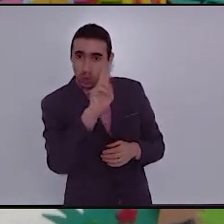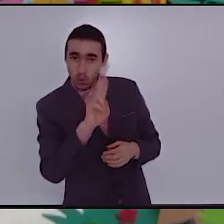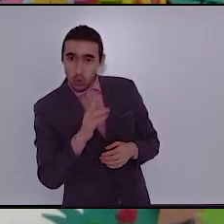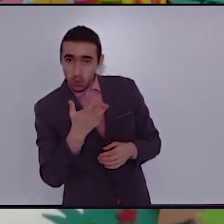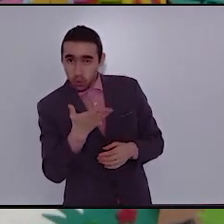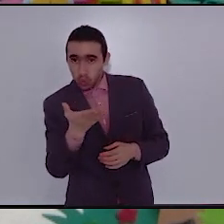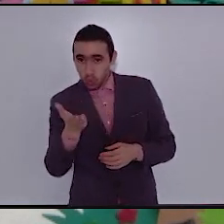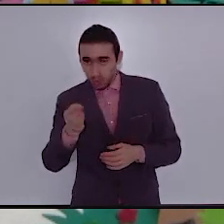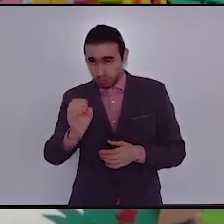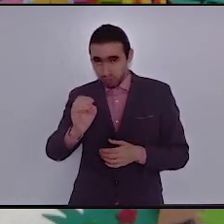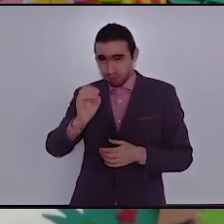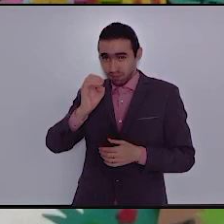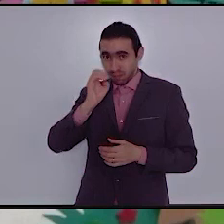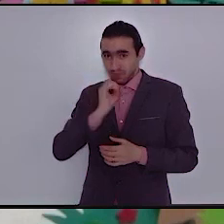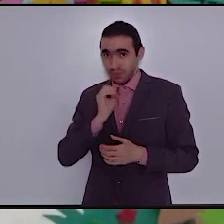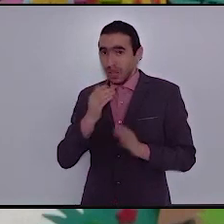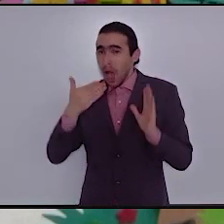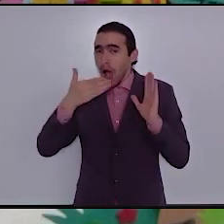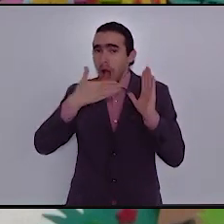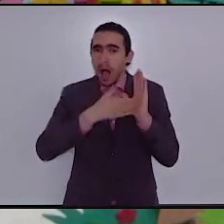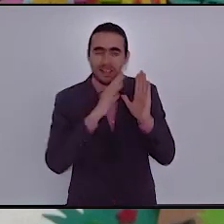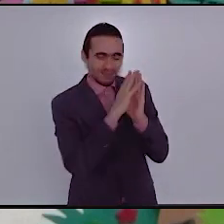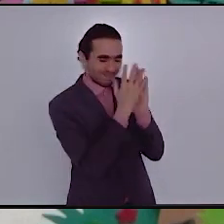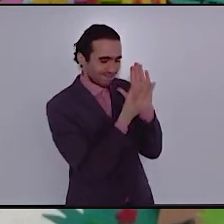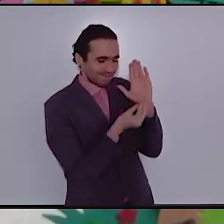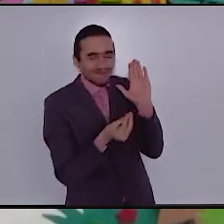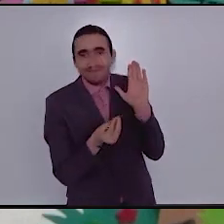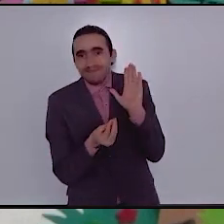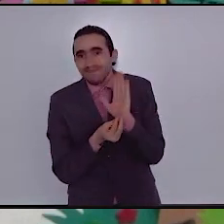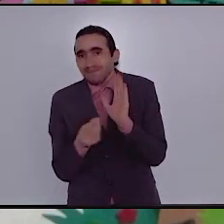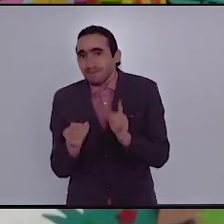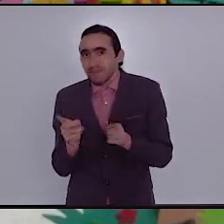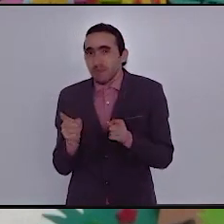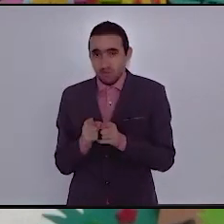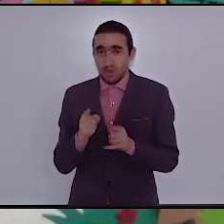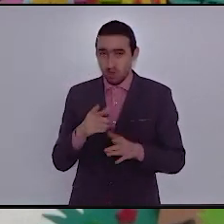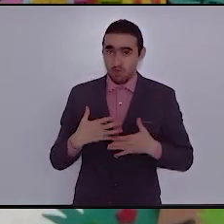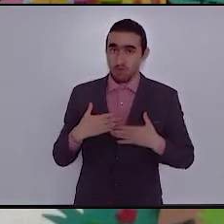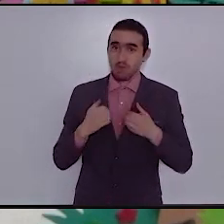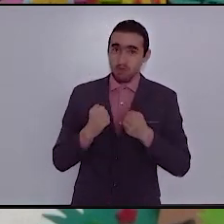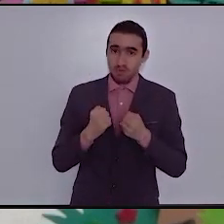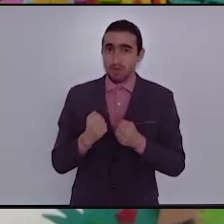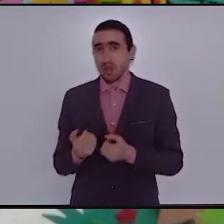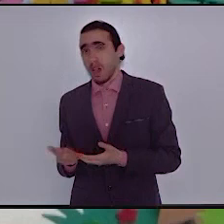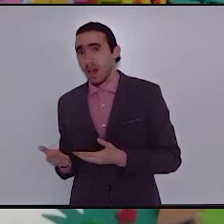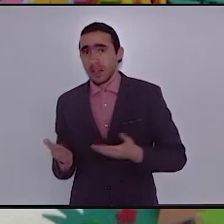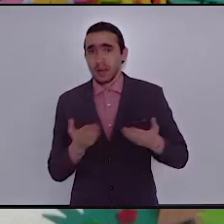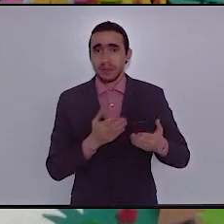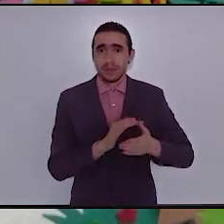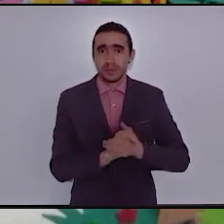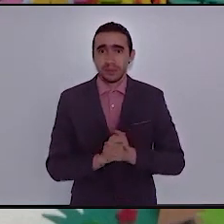الأسئلة للوصول إلى المعنى العام للنص هل أنتم مستعدون؟ إذن هيا بنا